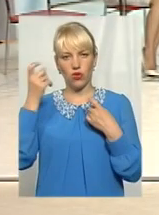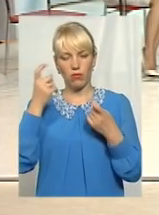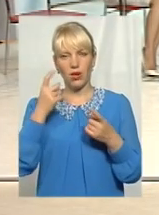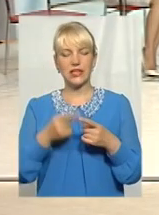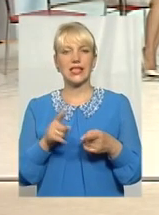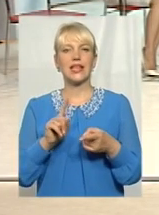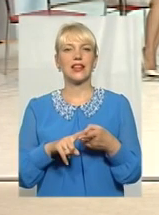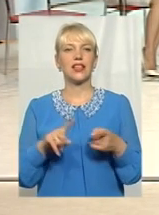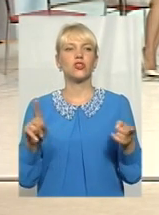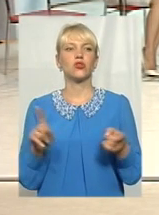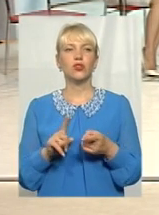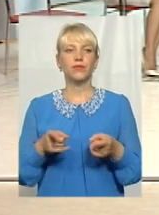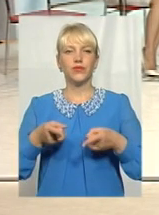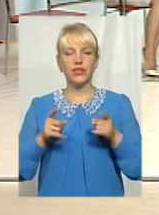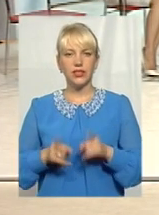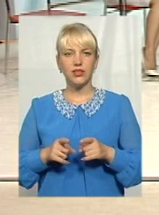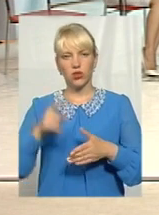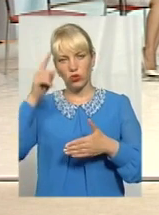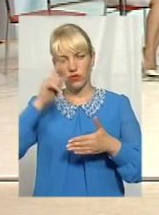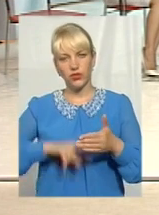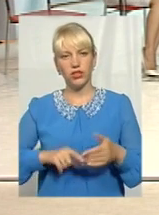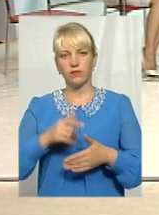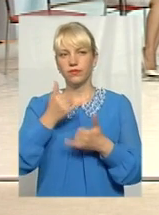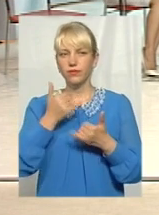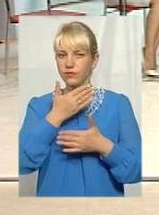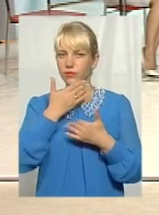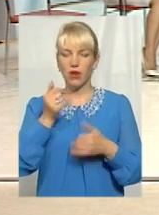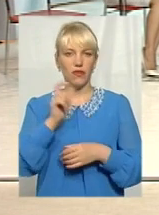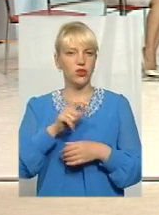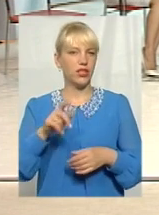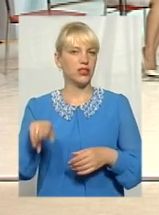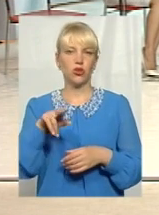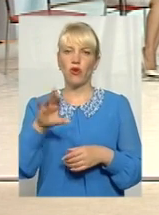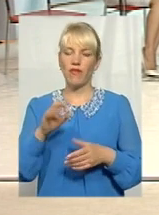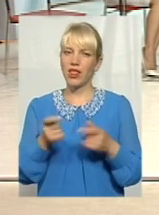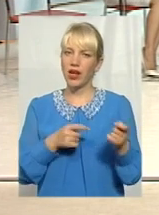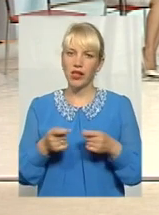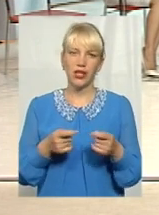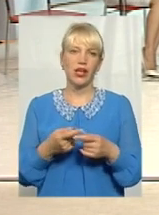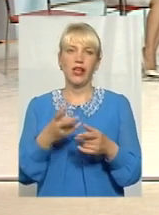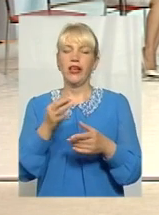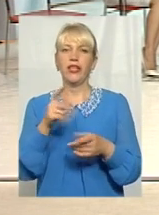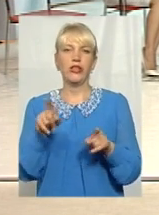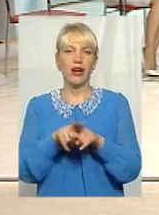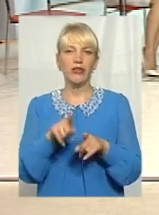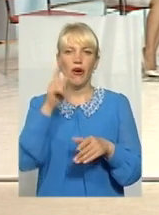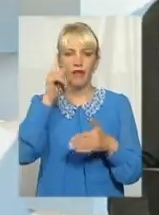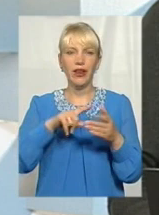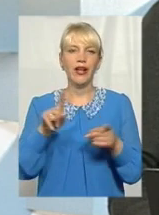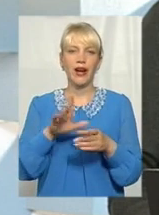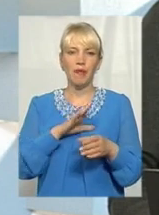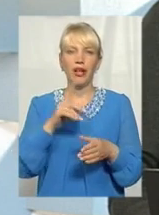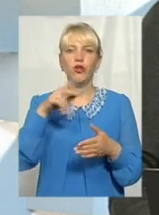На те, що дійсно довіри зараз немає в людей ані до влади, і вже навіть та довіра, яка була до